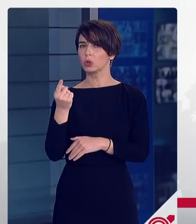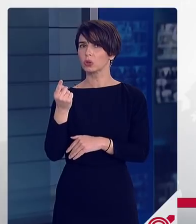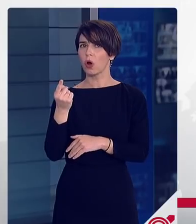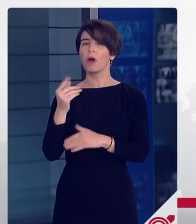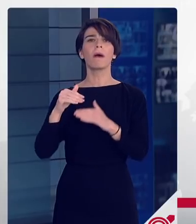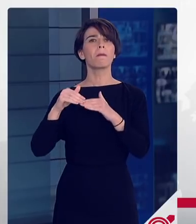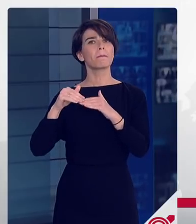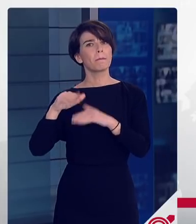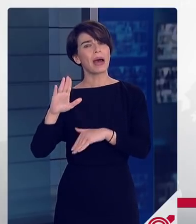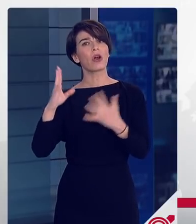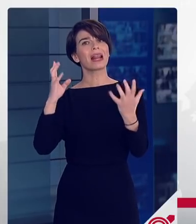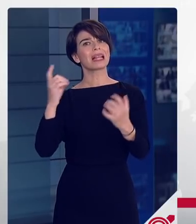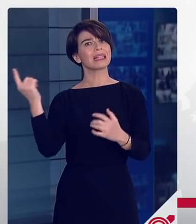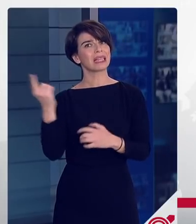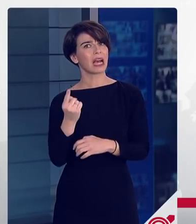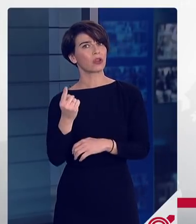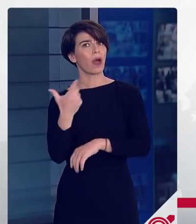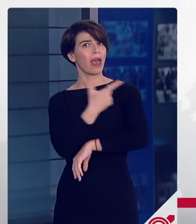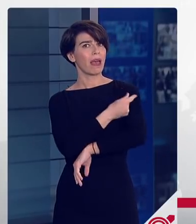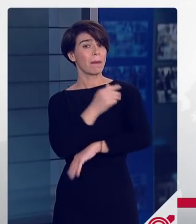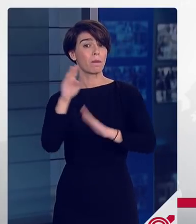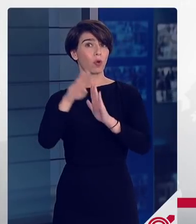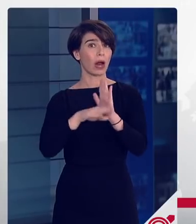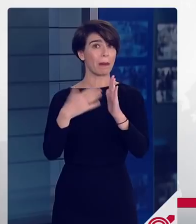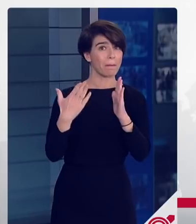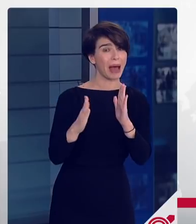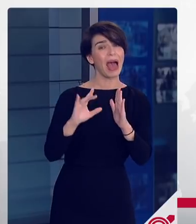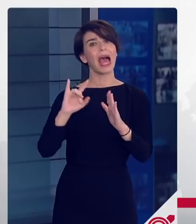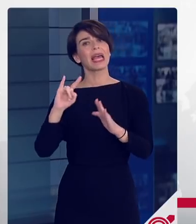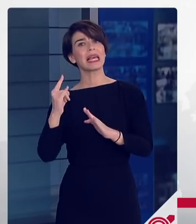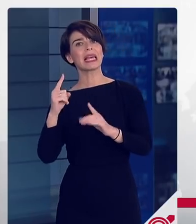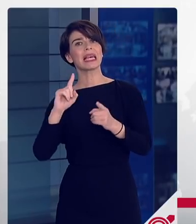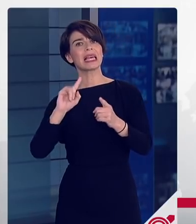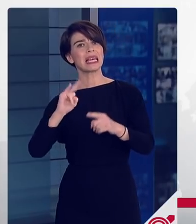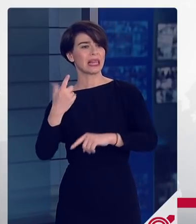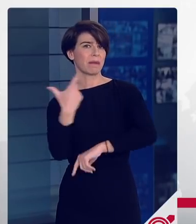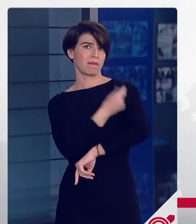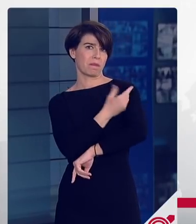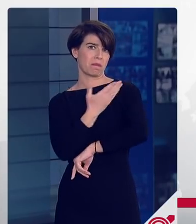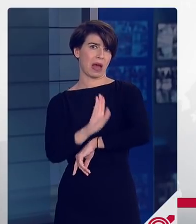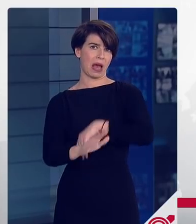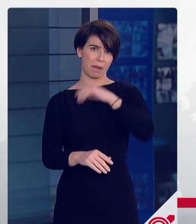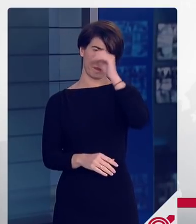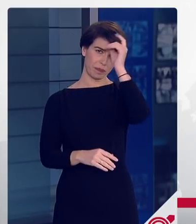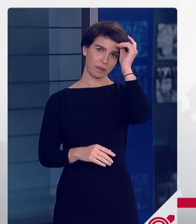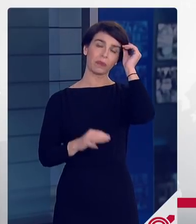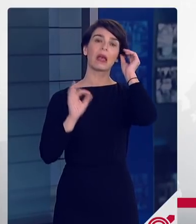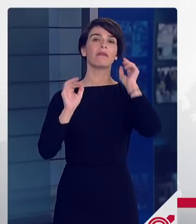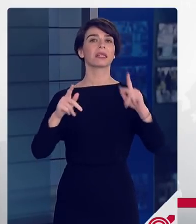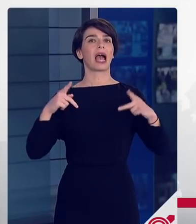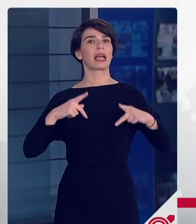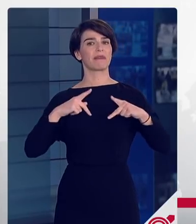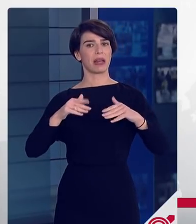υπερβαίνει σχεδόν το 90% είτε να έχουν προγραμματίσει είτε να έχουν κάνει τις δόσεις. Η κυβέρνηση προφανώς και στο